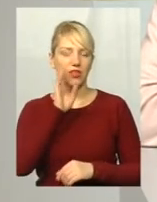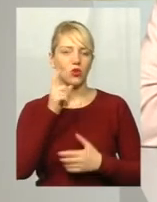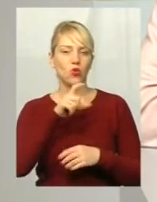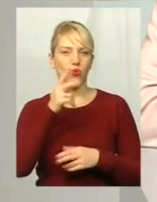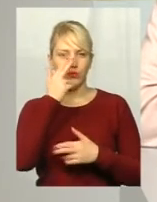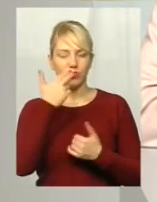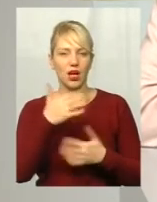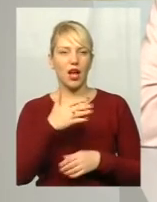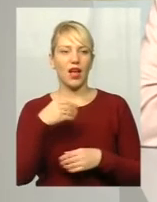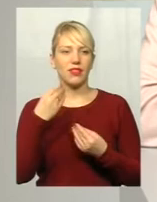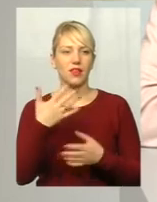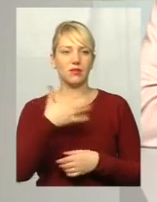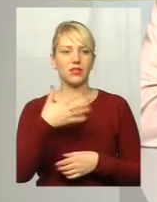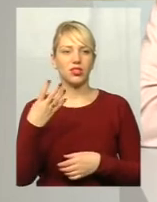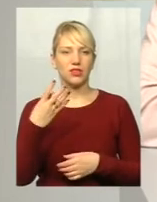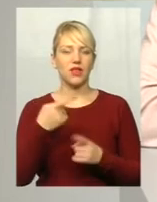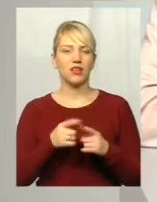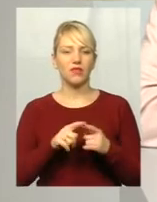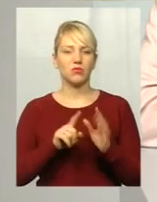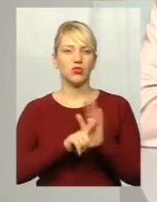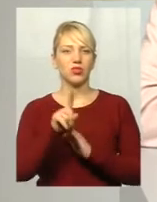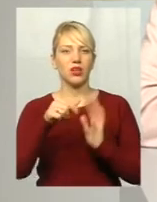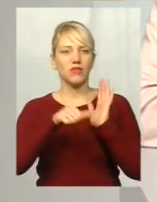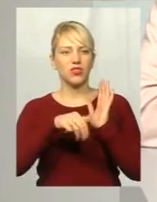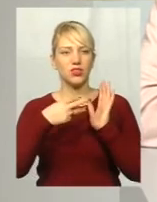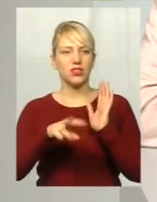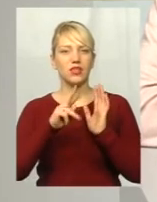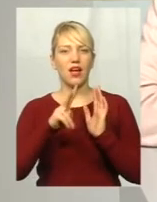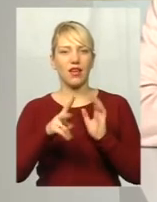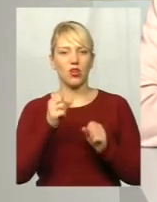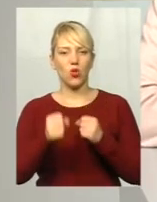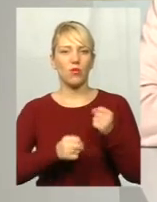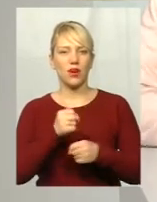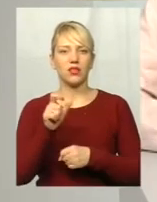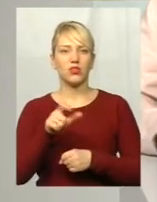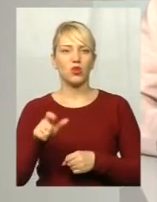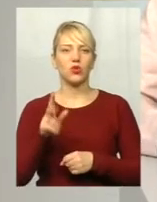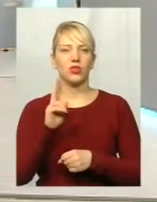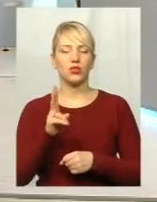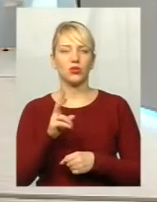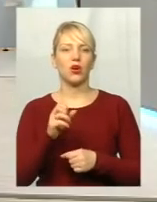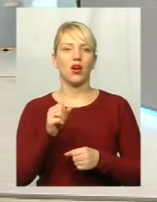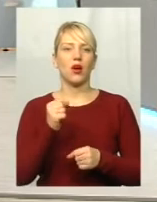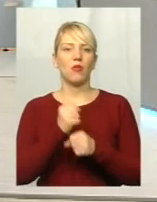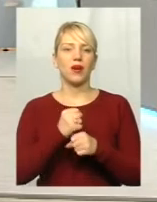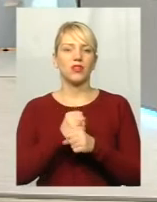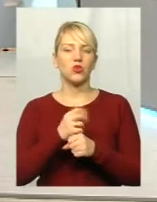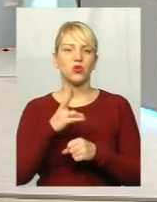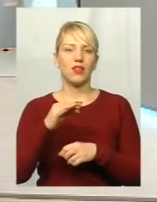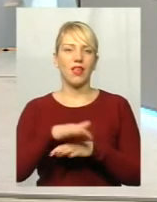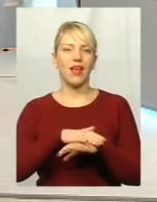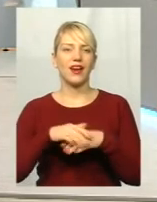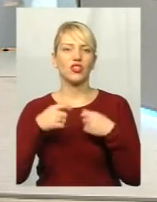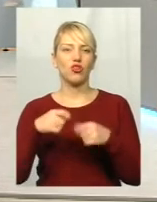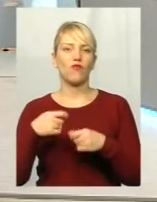тепер дали 54, він розпочинає свій робочий день о 6.30. Як добратися людям на роботу, які працюють на речовому ринку? Чи те,